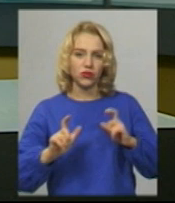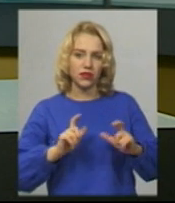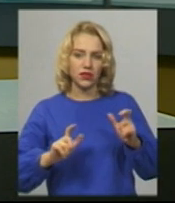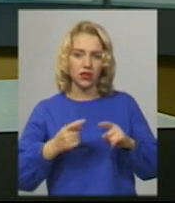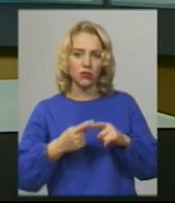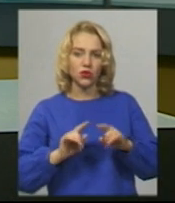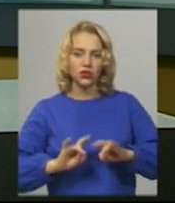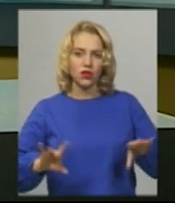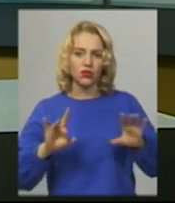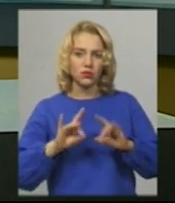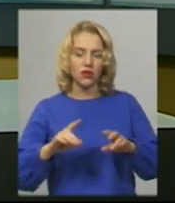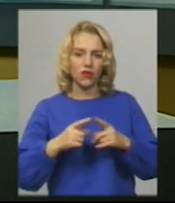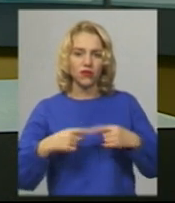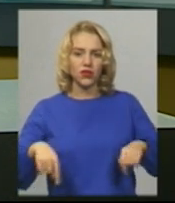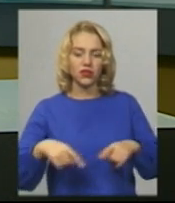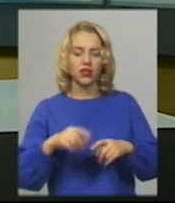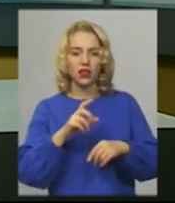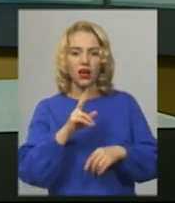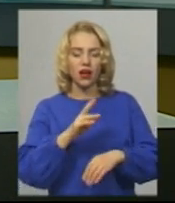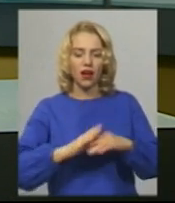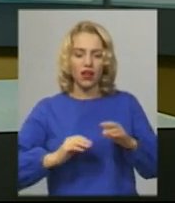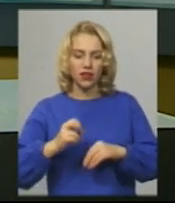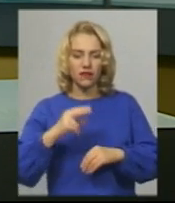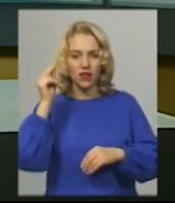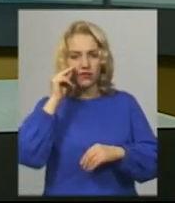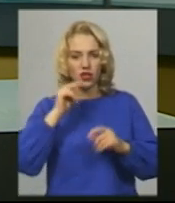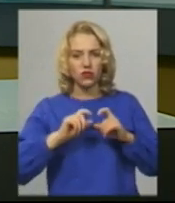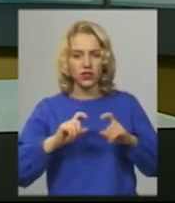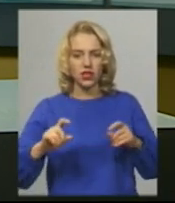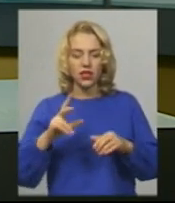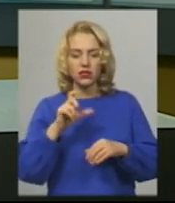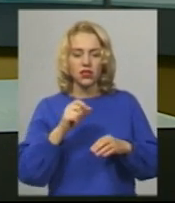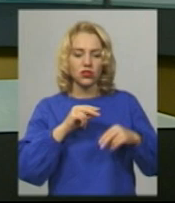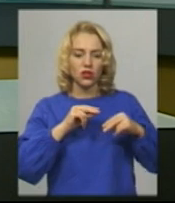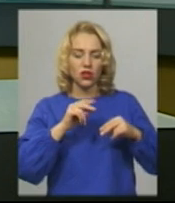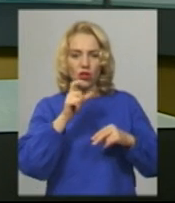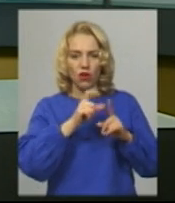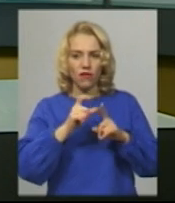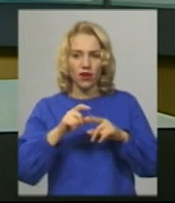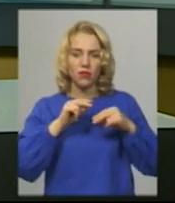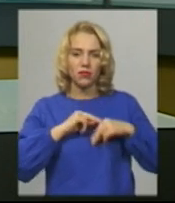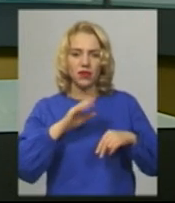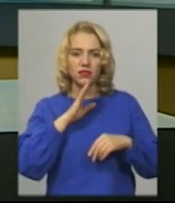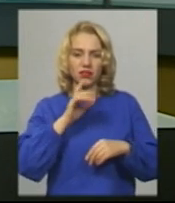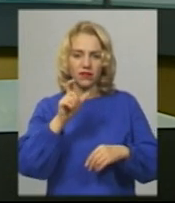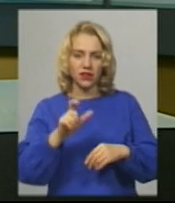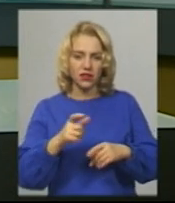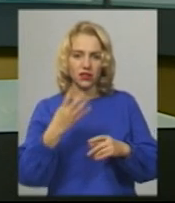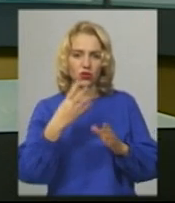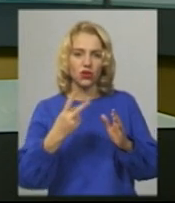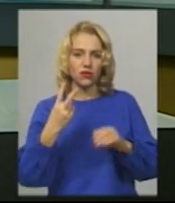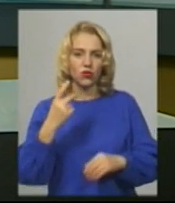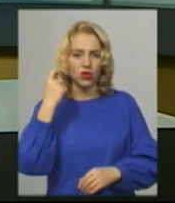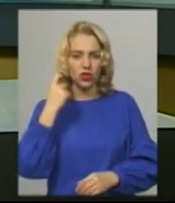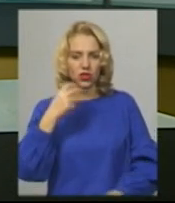Про це розповіли у відділі кадрів навчального закоду. За словами працівниці університету, яка не захотіла називатися, 42-річний